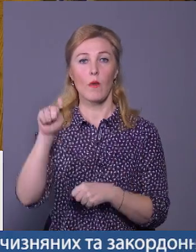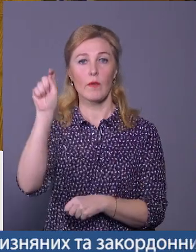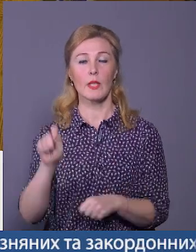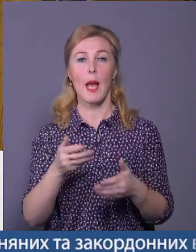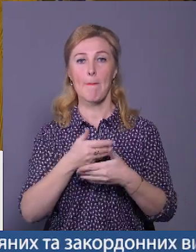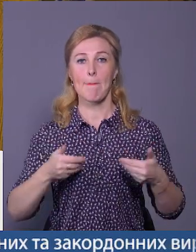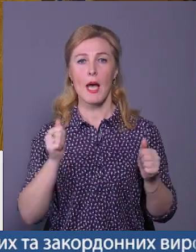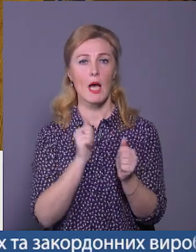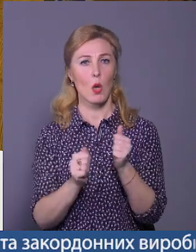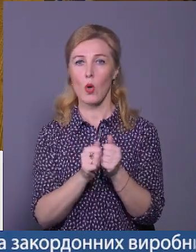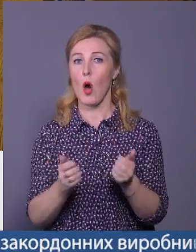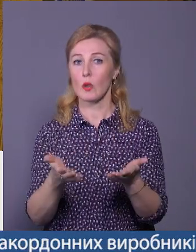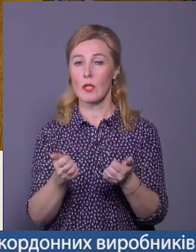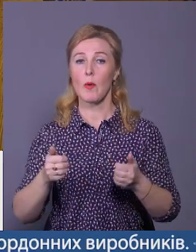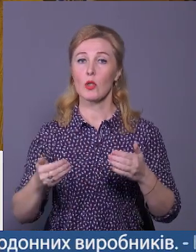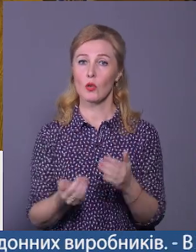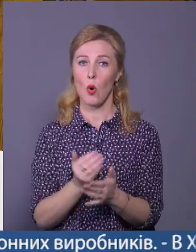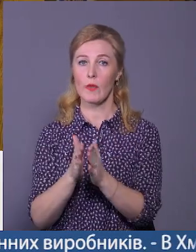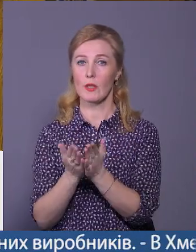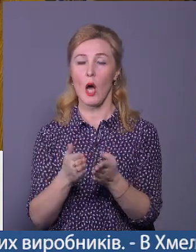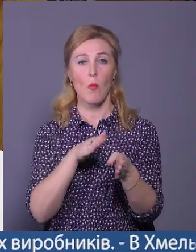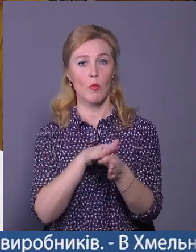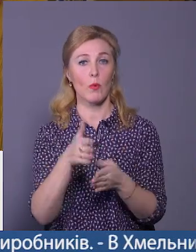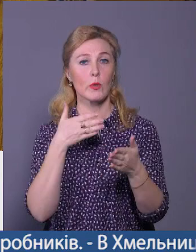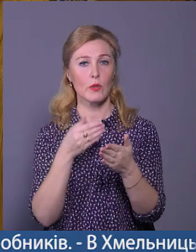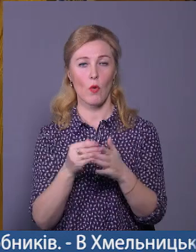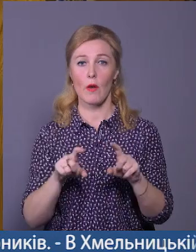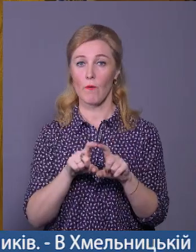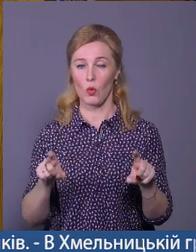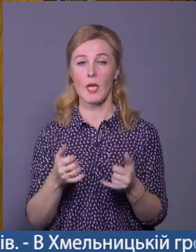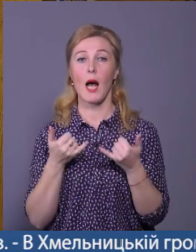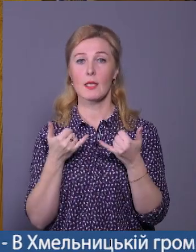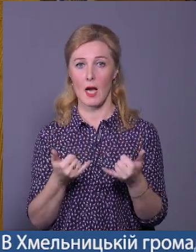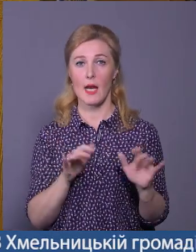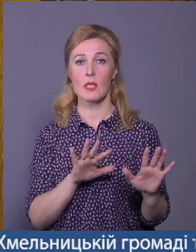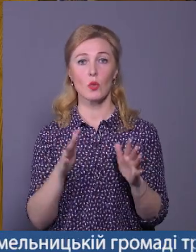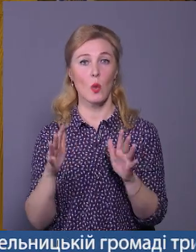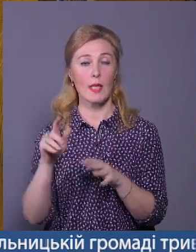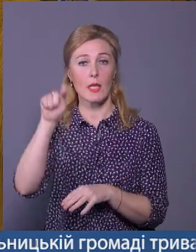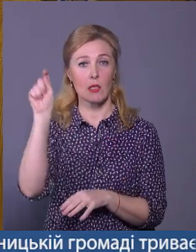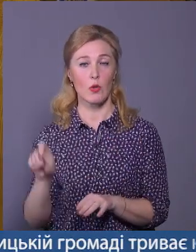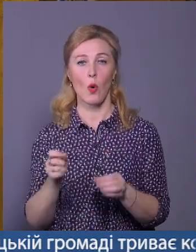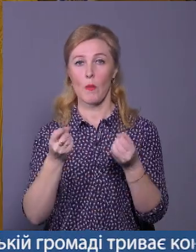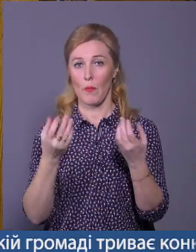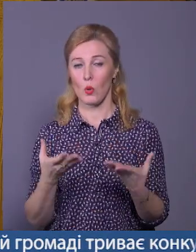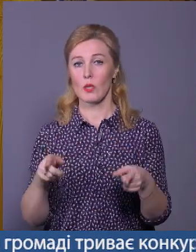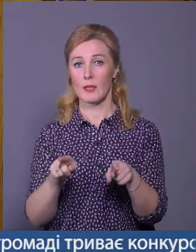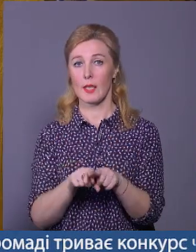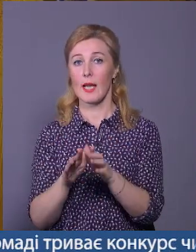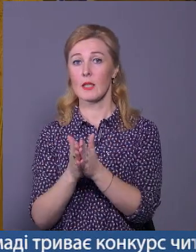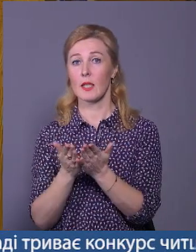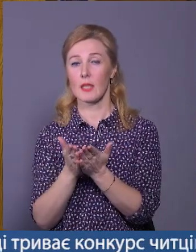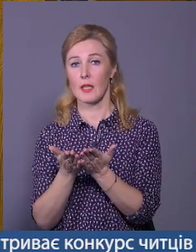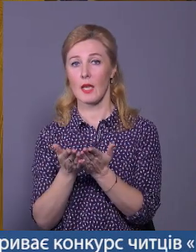регулярно отримували нові книги, поповнювали свої фонди. А зараз ситуація з війною. Просто такі книги